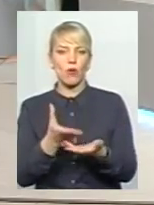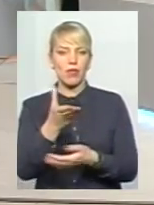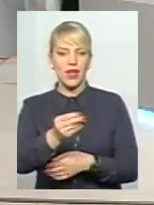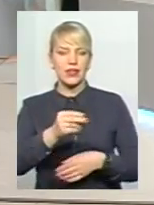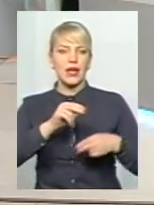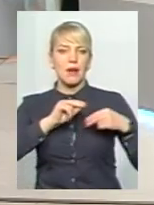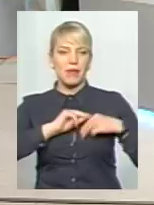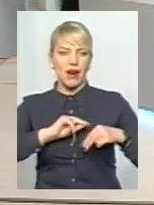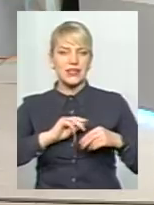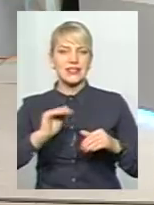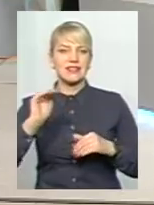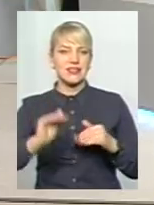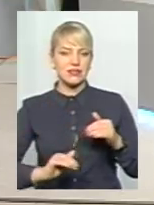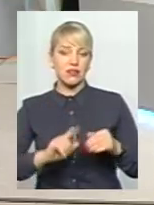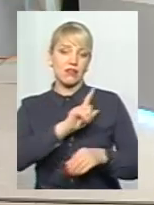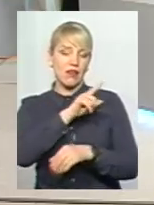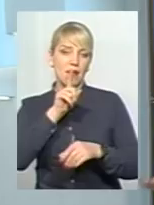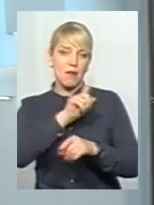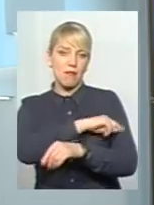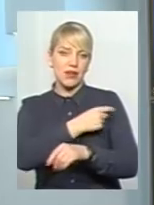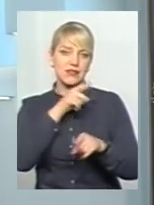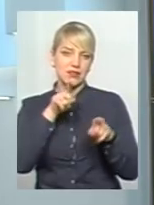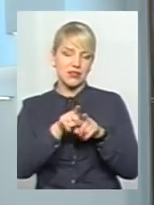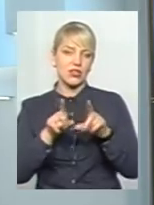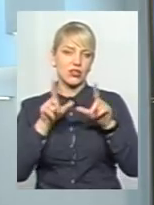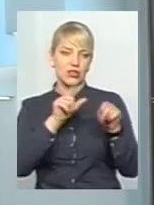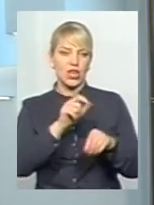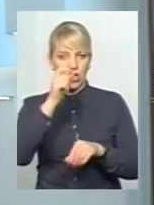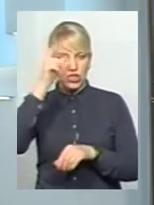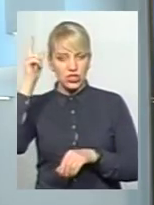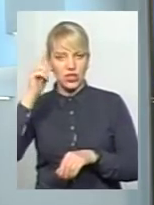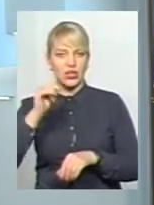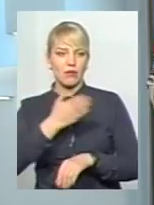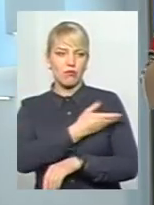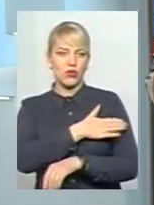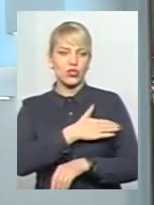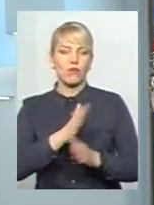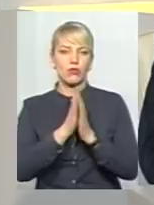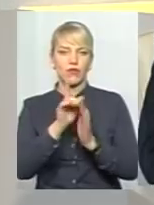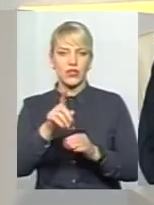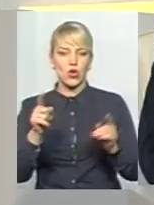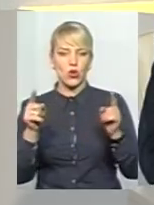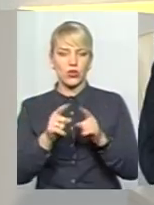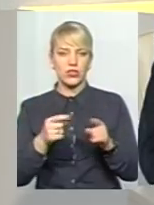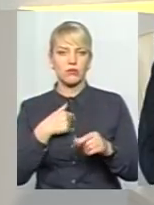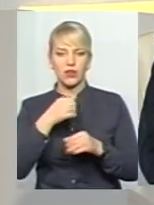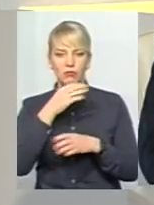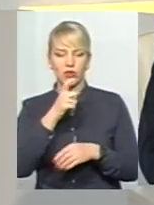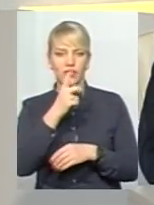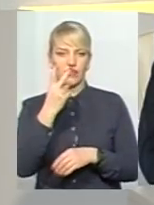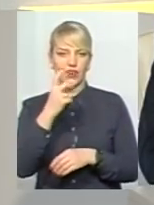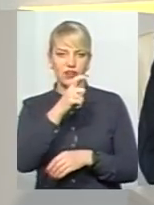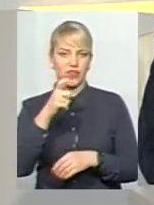і медсестри Чехія, Польща. Зрозуміло. Олександр Сергійович, прошу вас бути трошки лаконічнішим, бо ми ніяк не можемо вклалися в дві хвилинки.